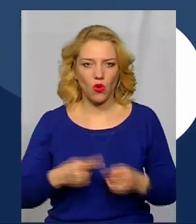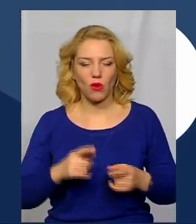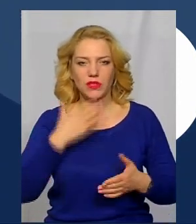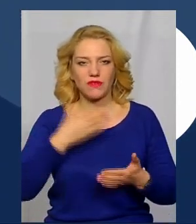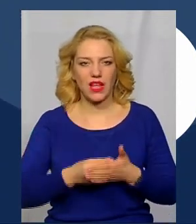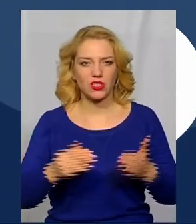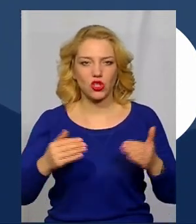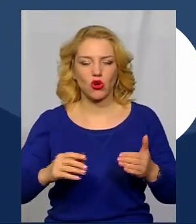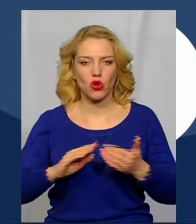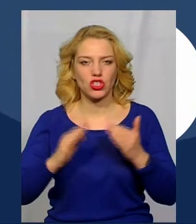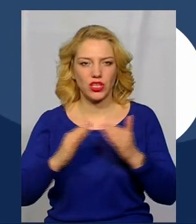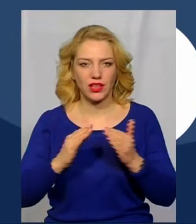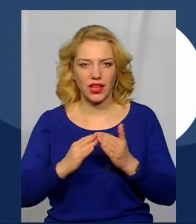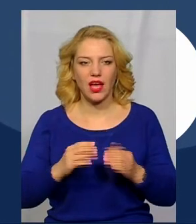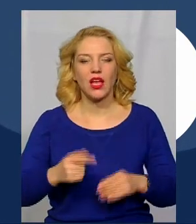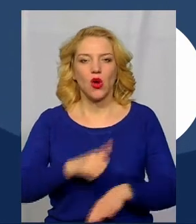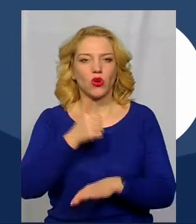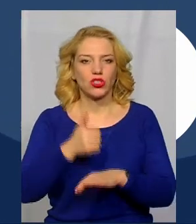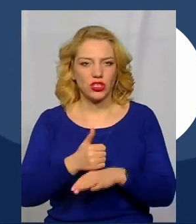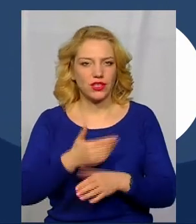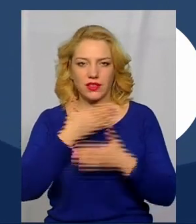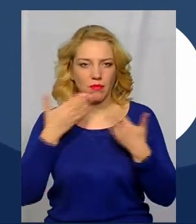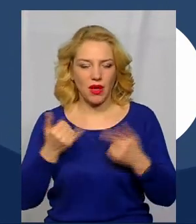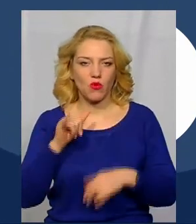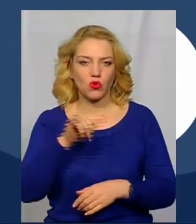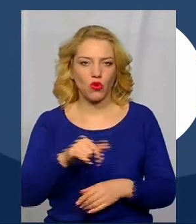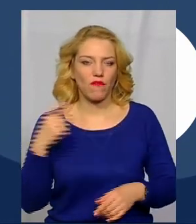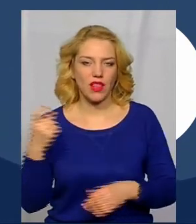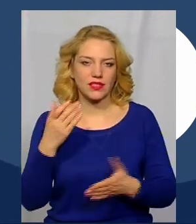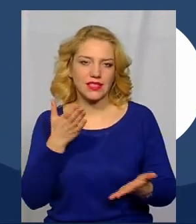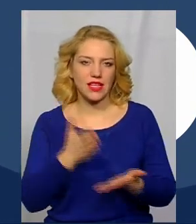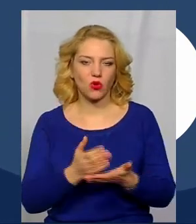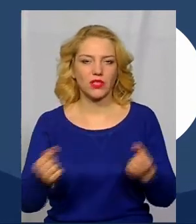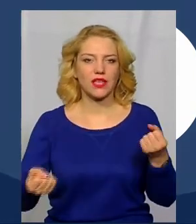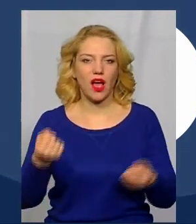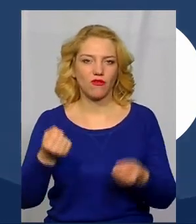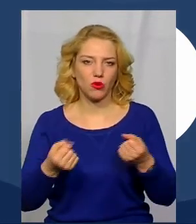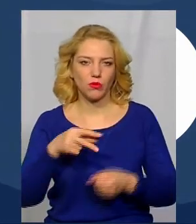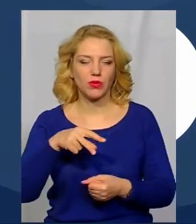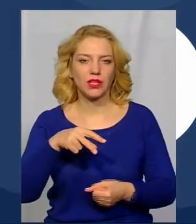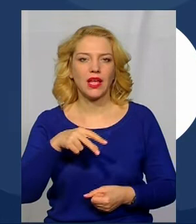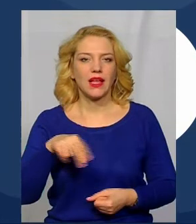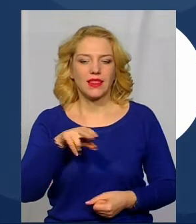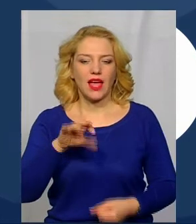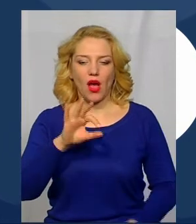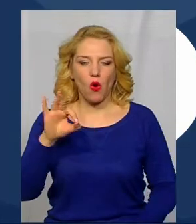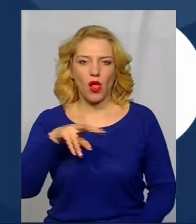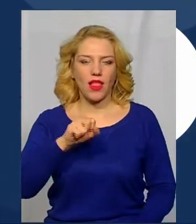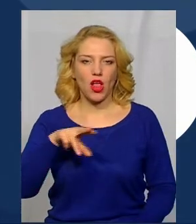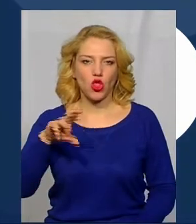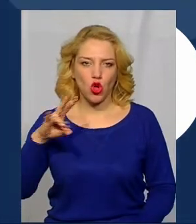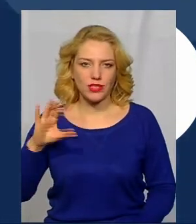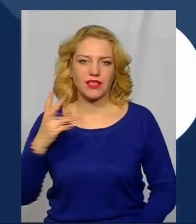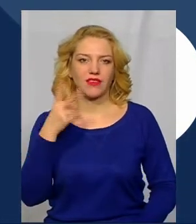очільник обласного Департаменту охорони здоров'я немає. У його власності знаходиться автомобіль Деолано з 2003 року випуску.